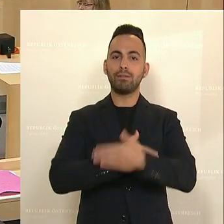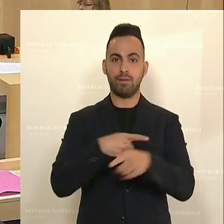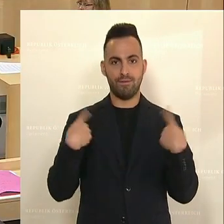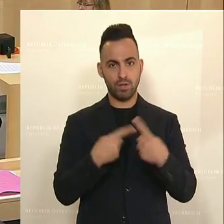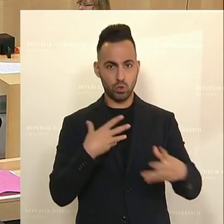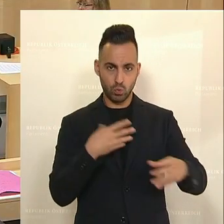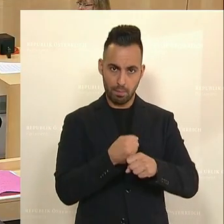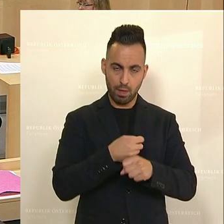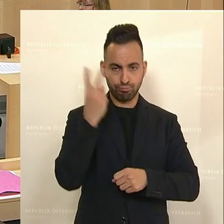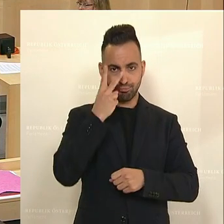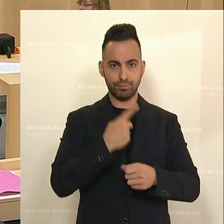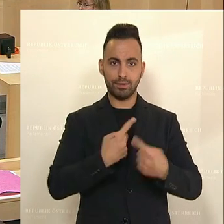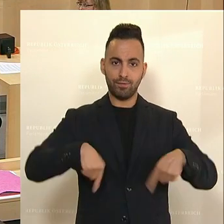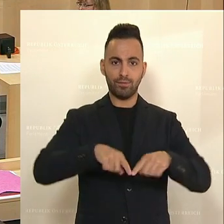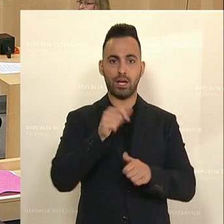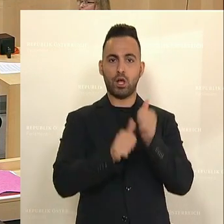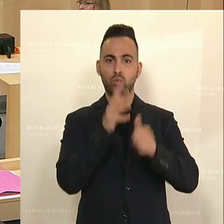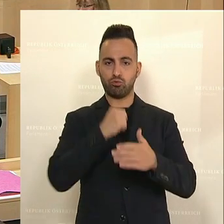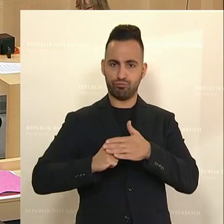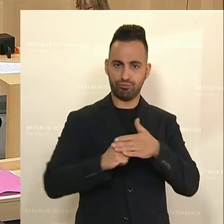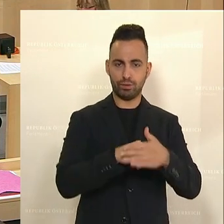Wir stehen für den österreichischen Rechnungshof. Danke.